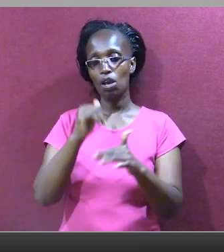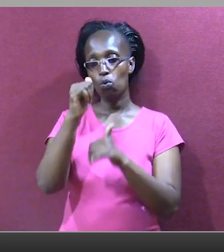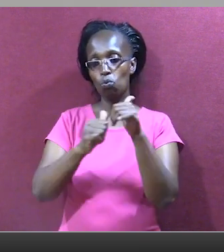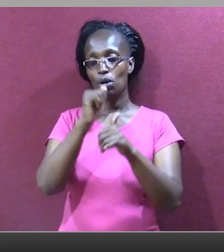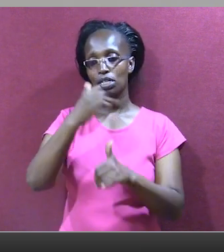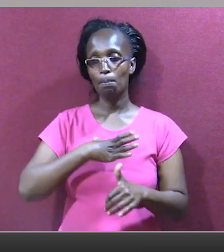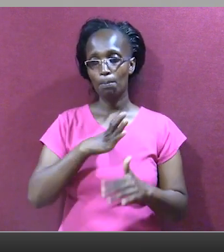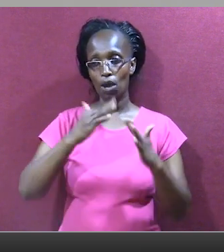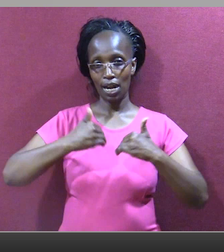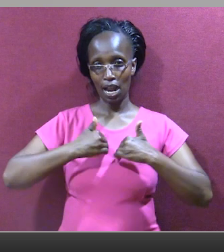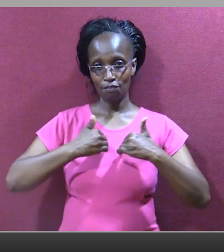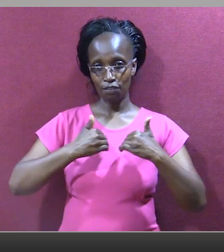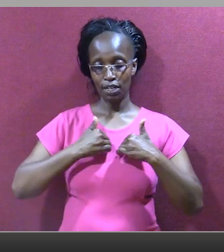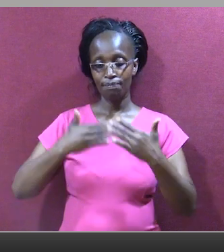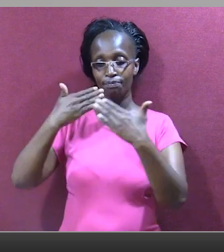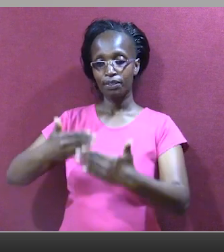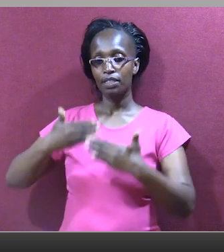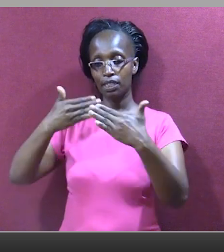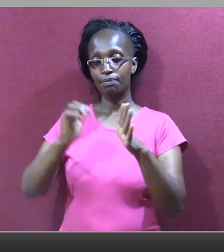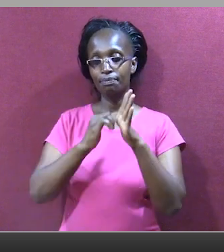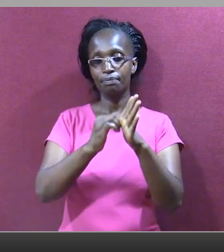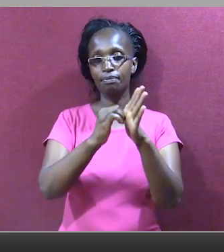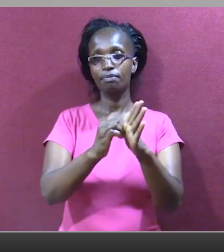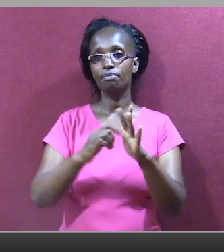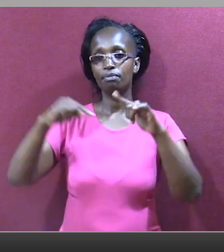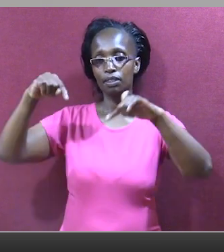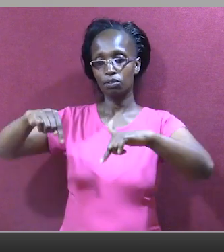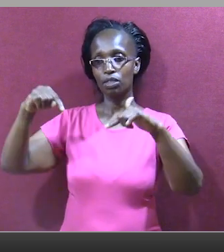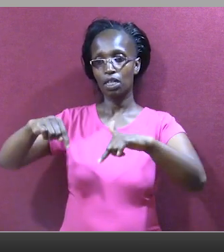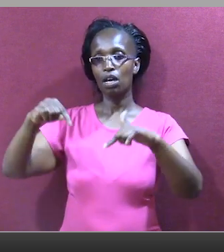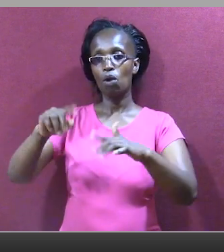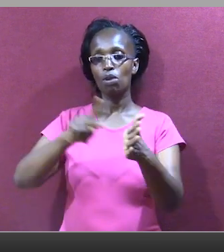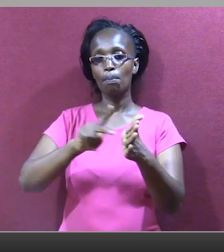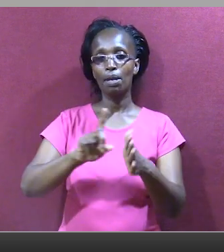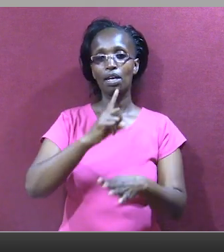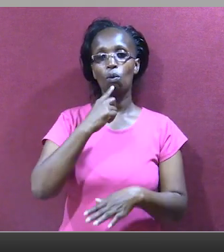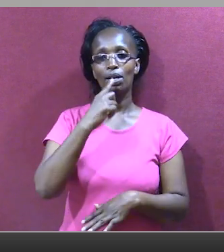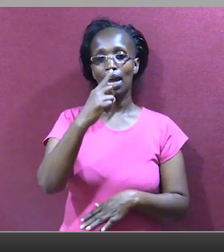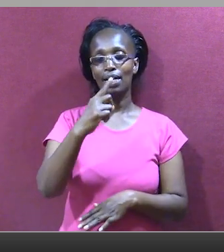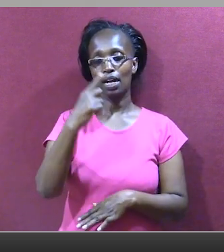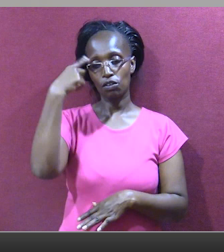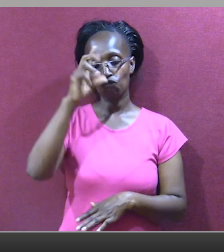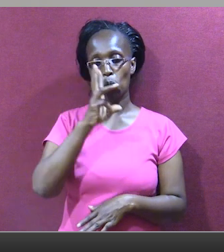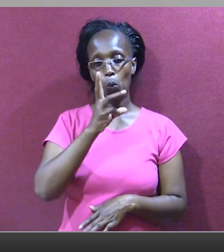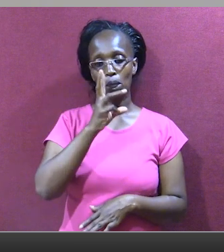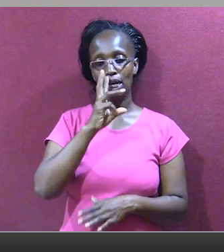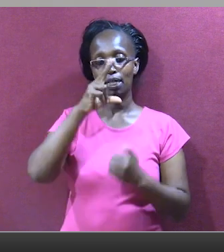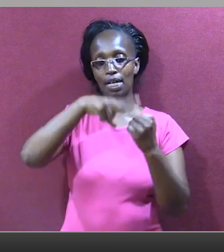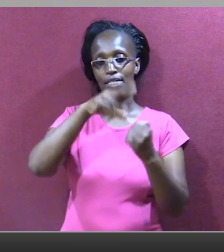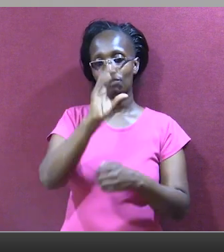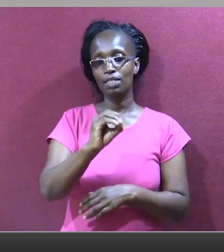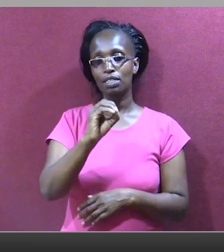goods our people buy And I give an example Today if you pay 100 shillings for water